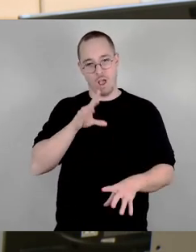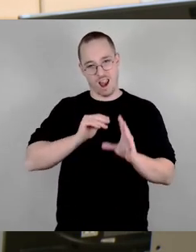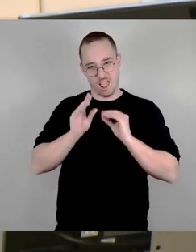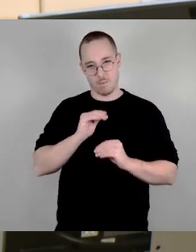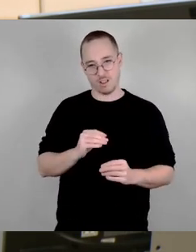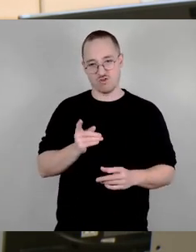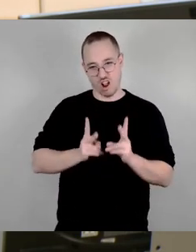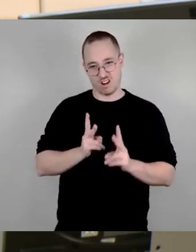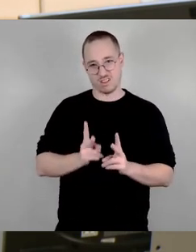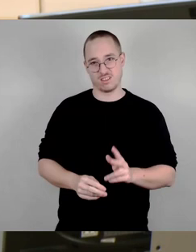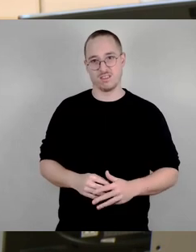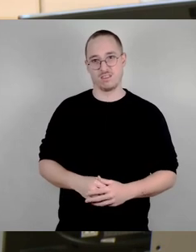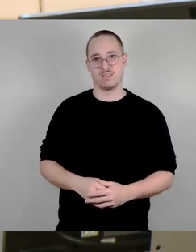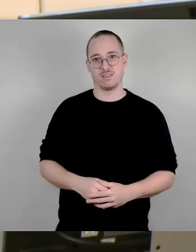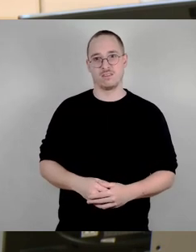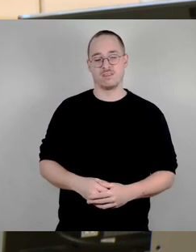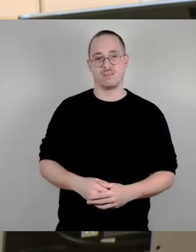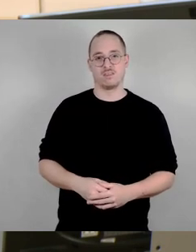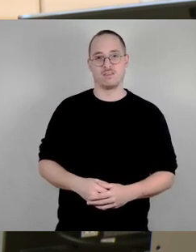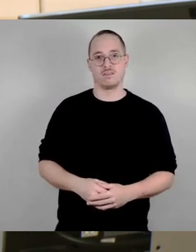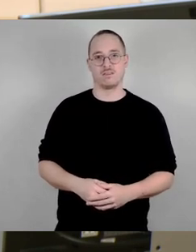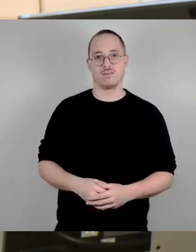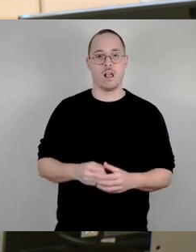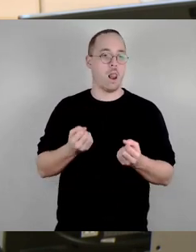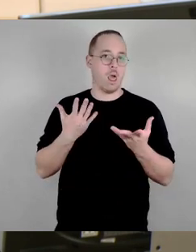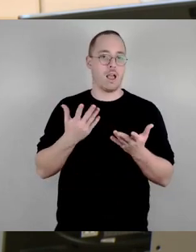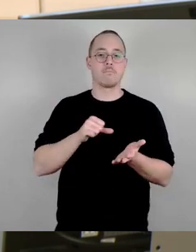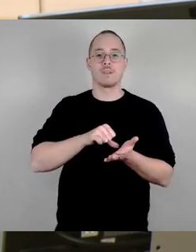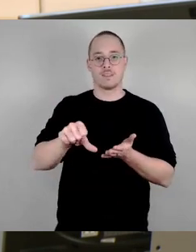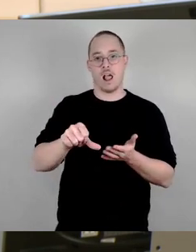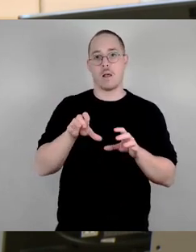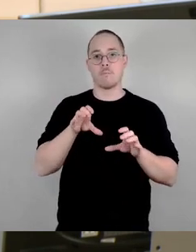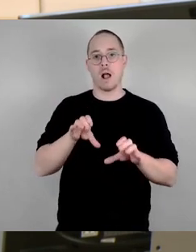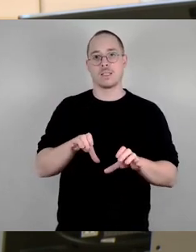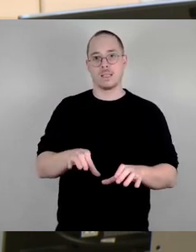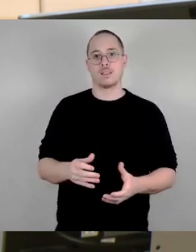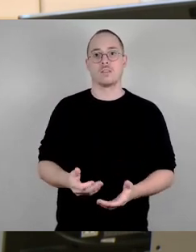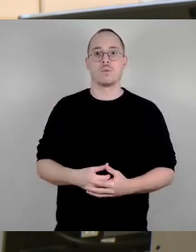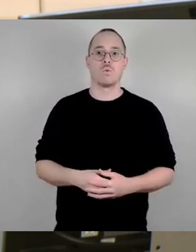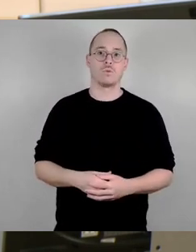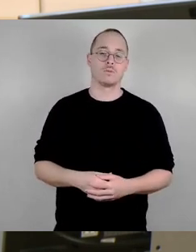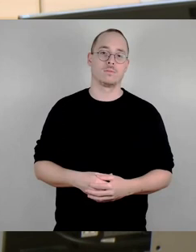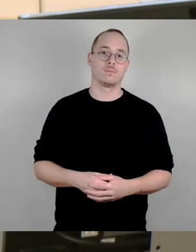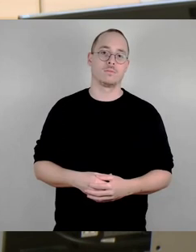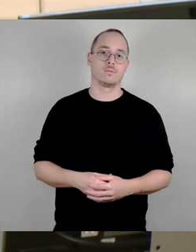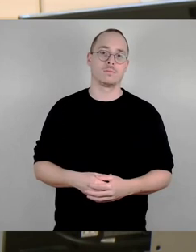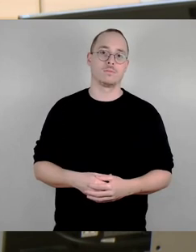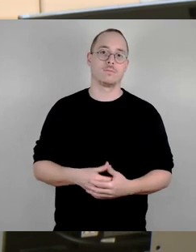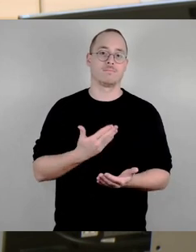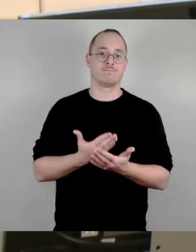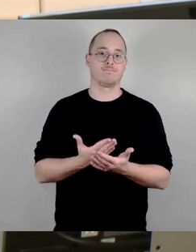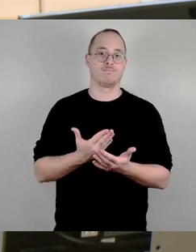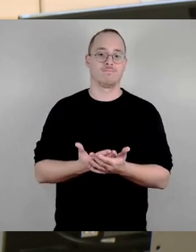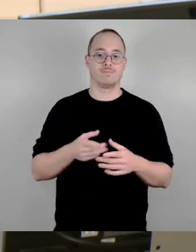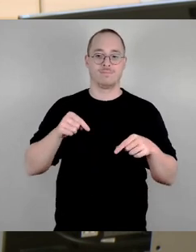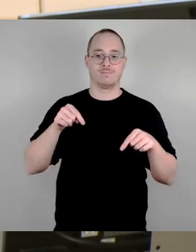klar, Bezahlpraxis. Und deshalb sieht unser dritter Punkt dieses Ersetzungsantrags aus